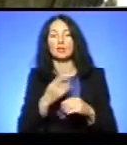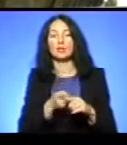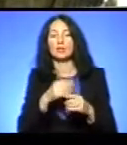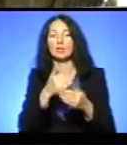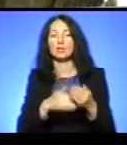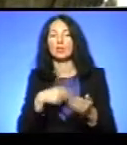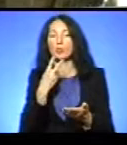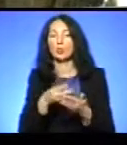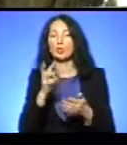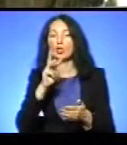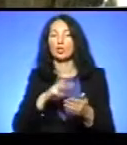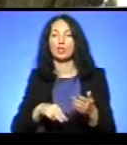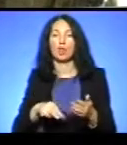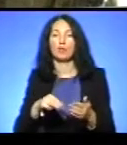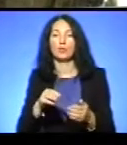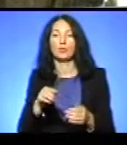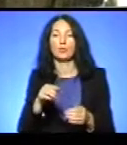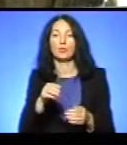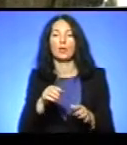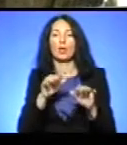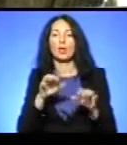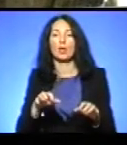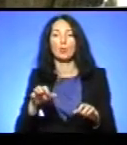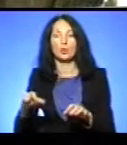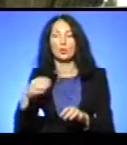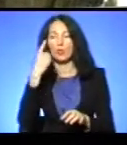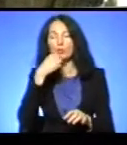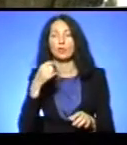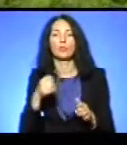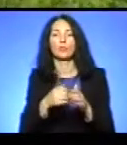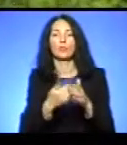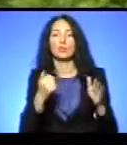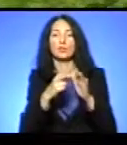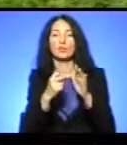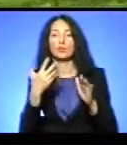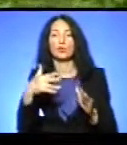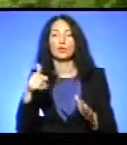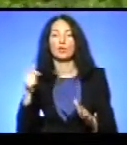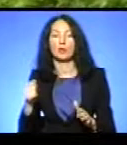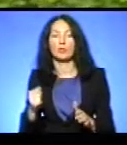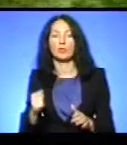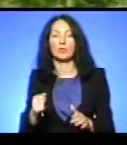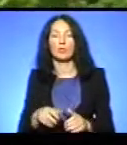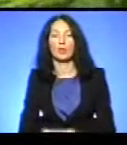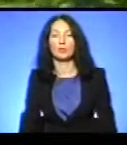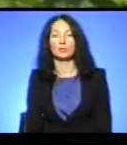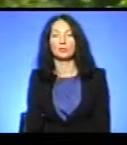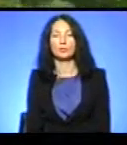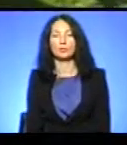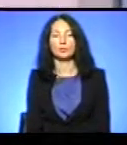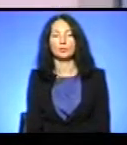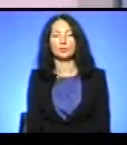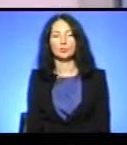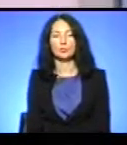штрафні санкції на посадових осіб від 850 гривень. Анжела Шова, Василь Панчук, новини.